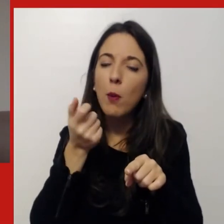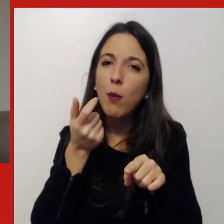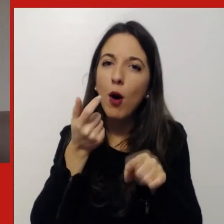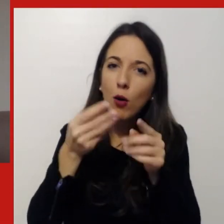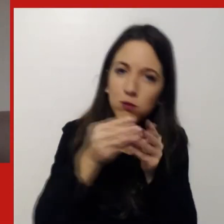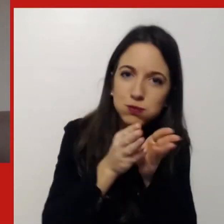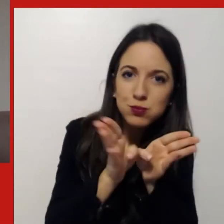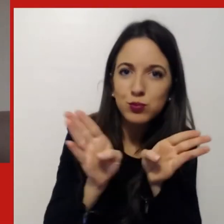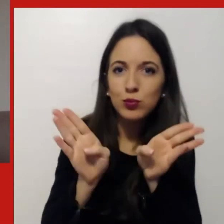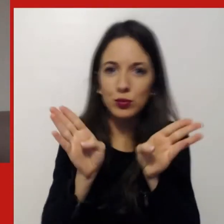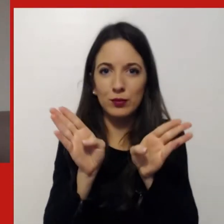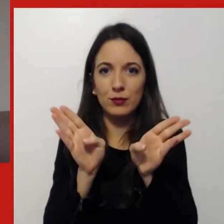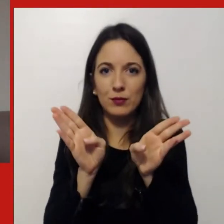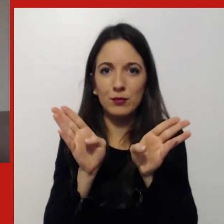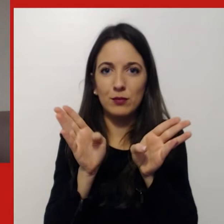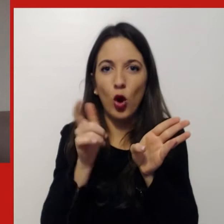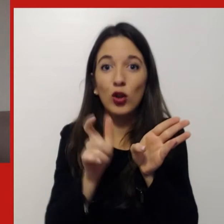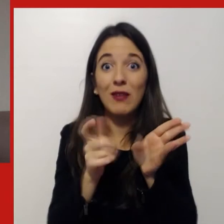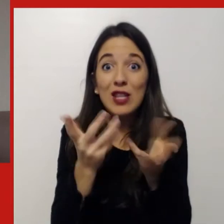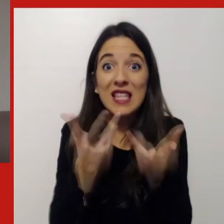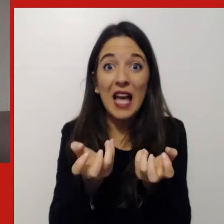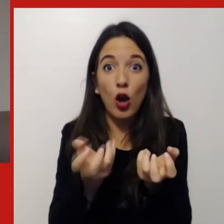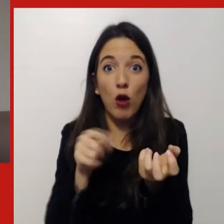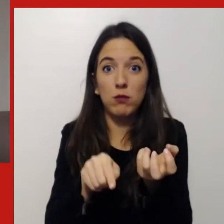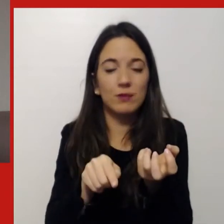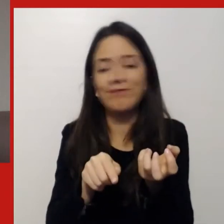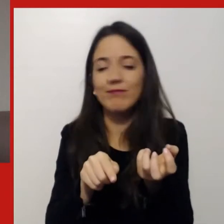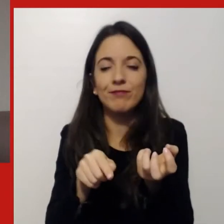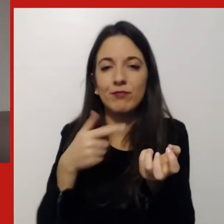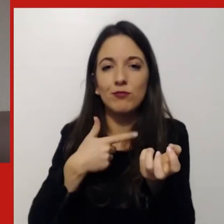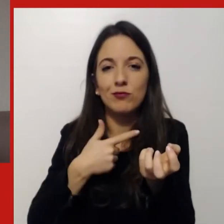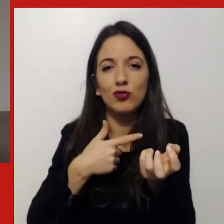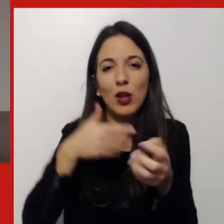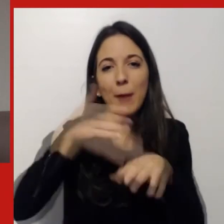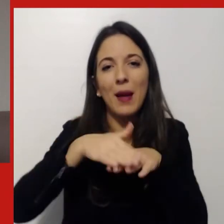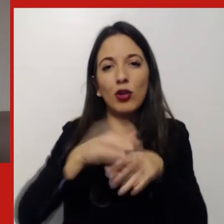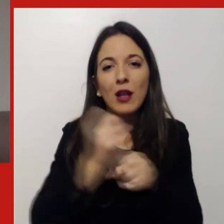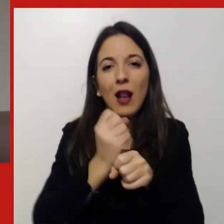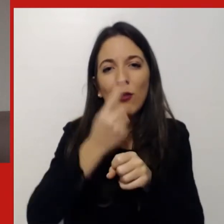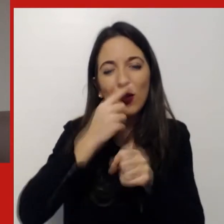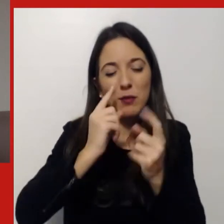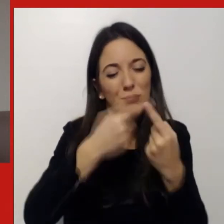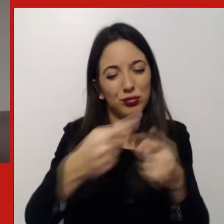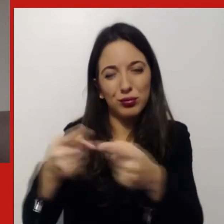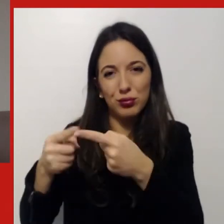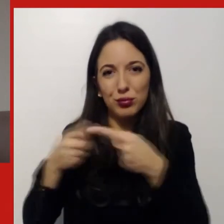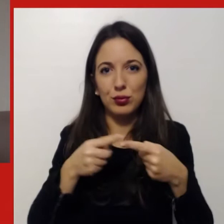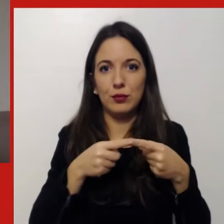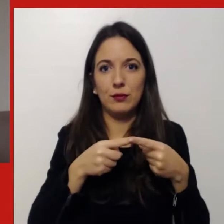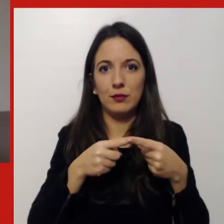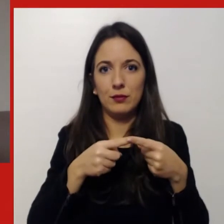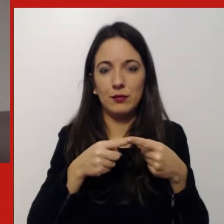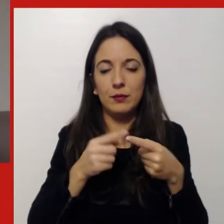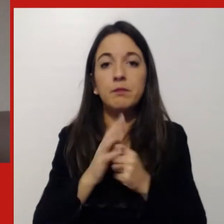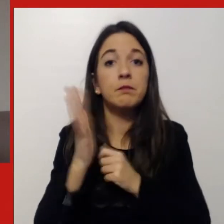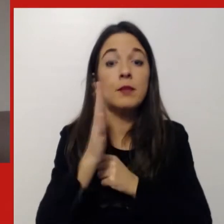questo concetto perché secondo me l'ibridazione investe il nostro modo di lavorare anche su diversi altri aspetti. Il